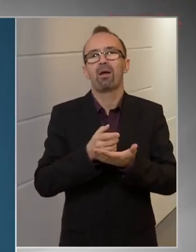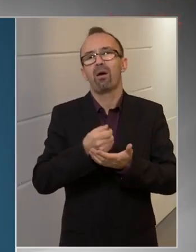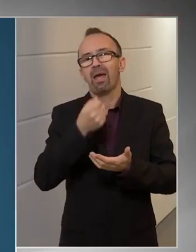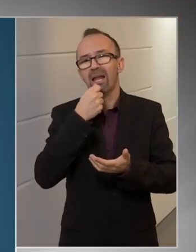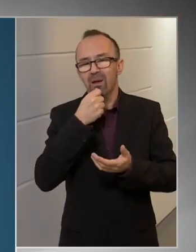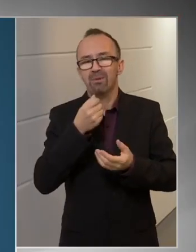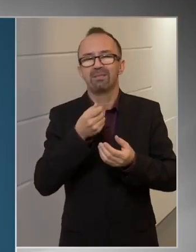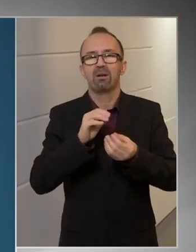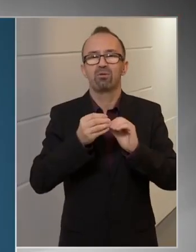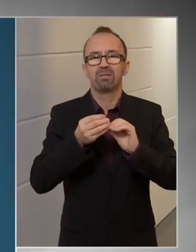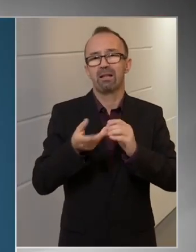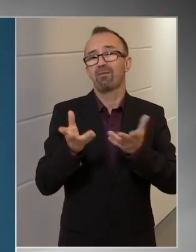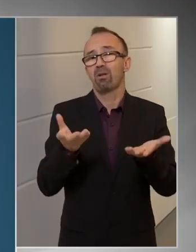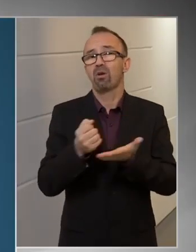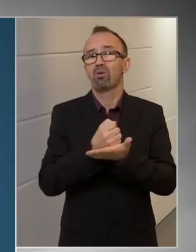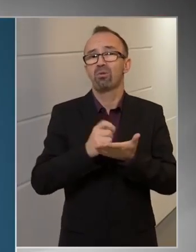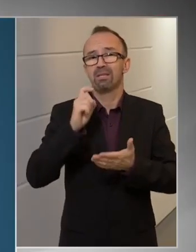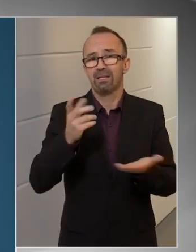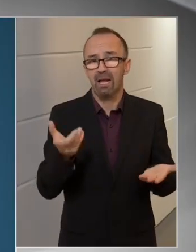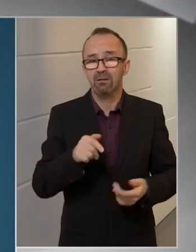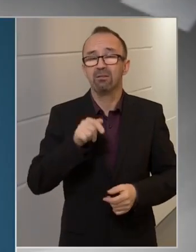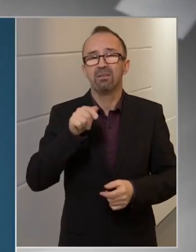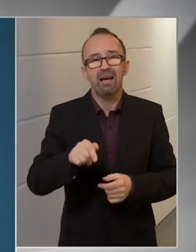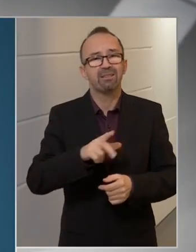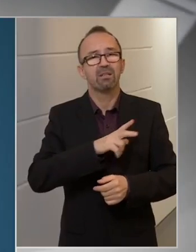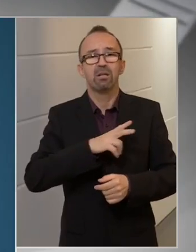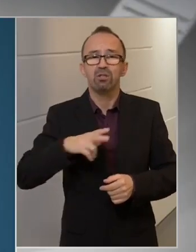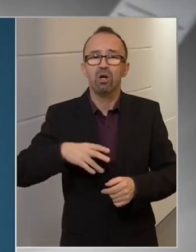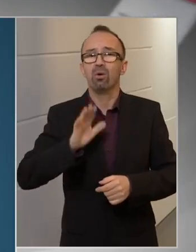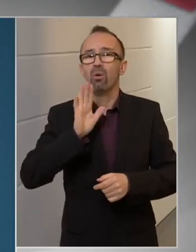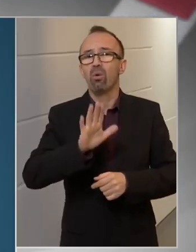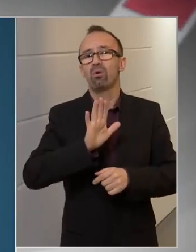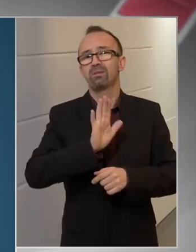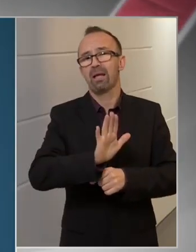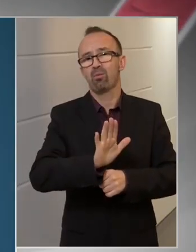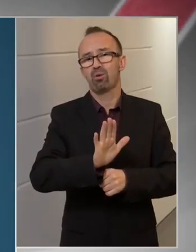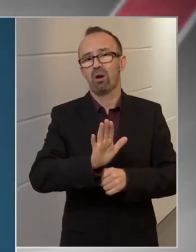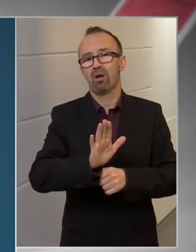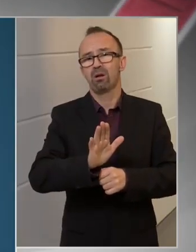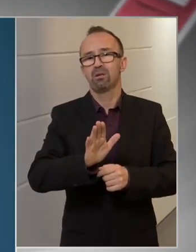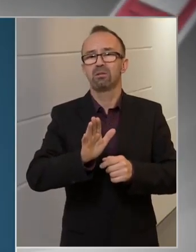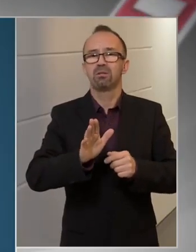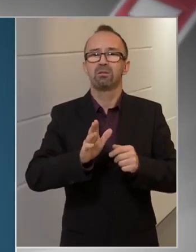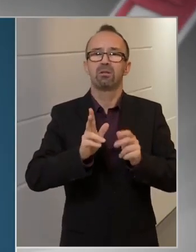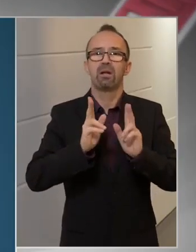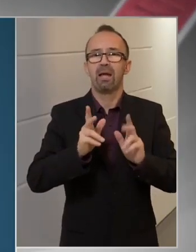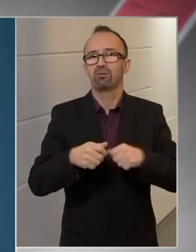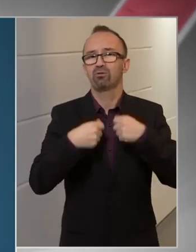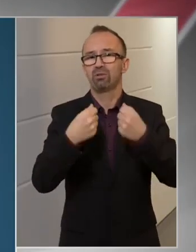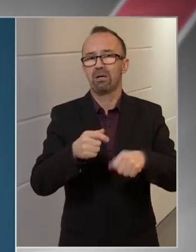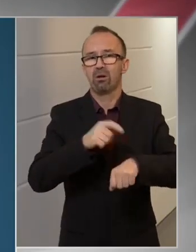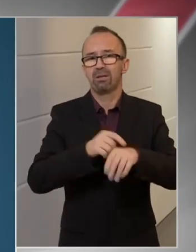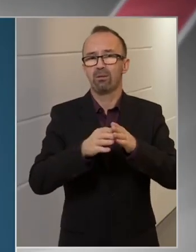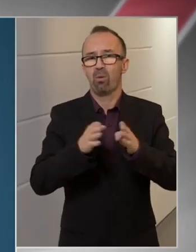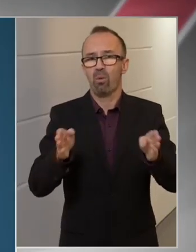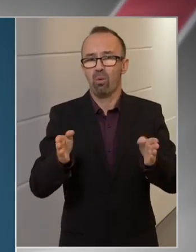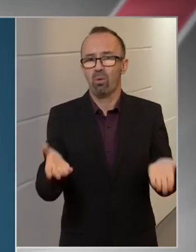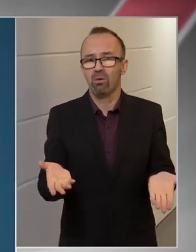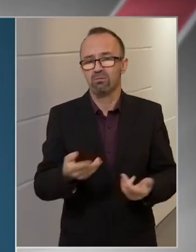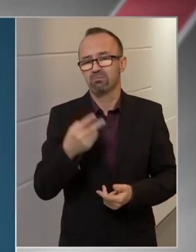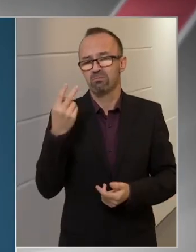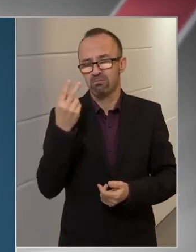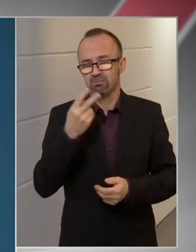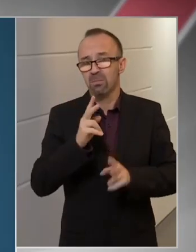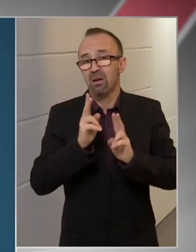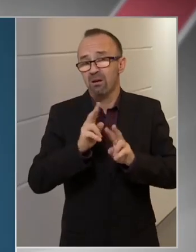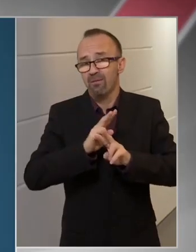élelmiszerűzletbe, gyógyszertárba, hiszen ez kizárólag az ő számukra biztosított. Természetesen megvan